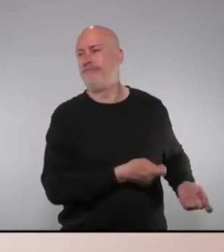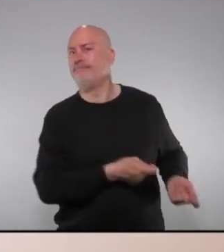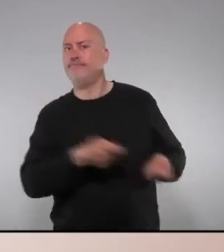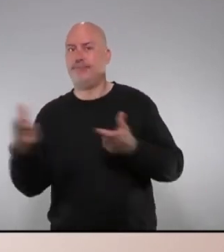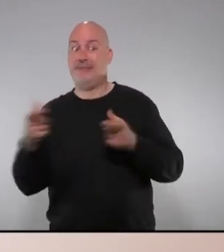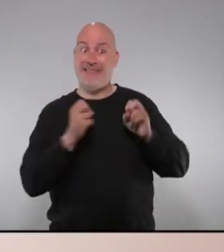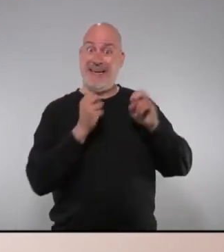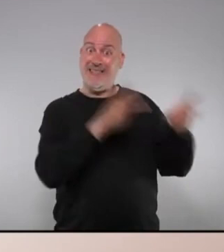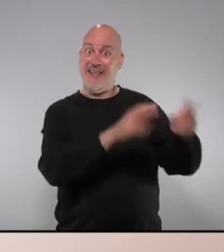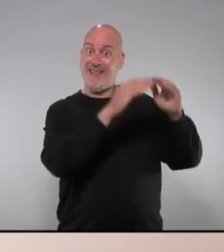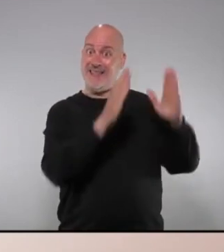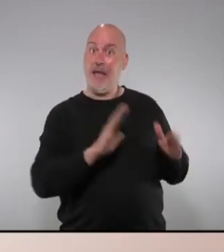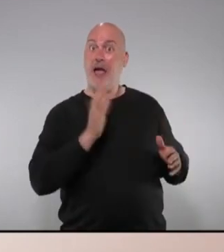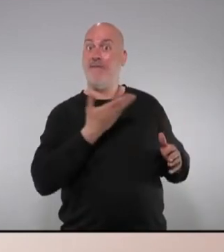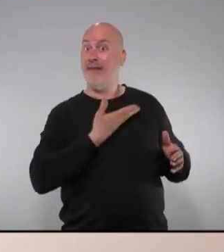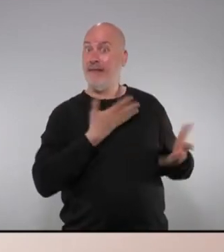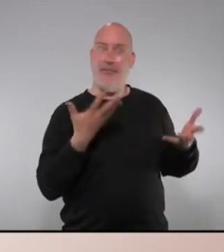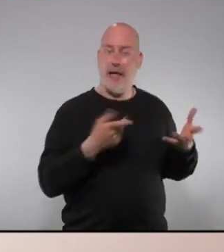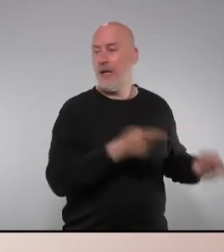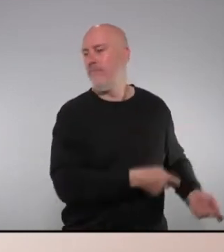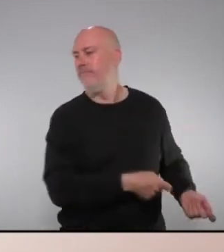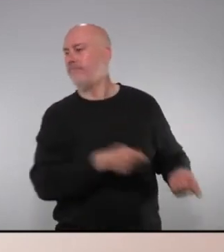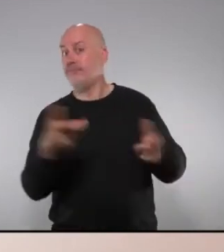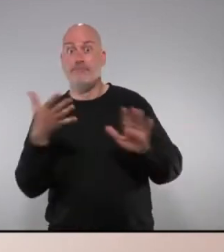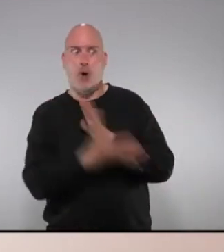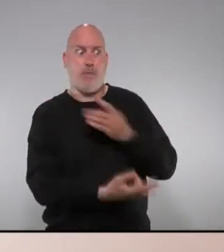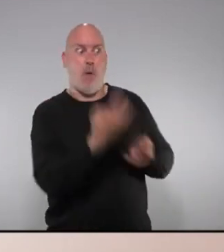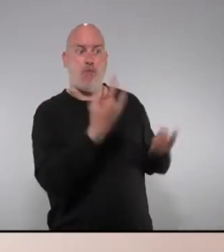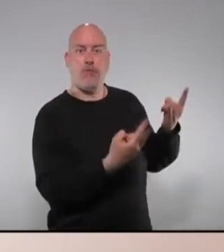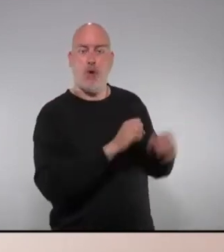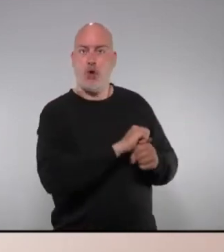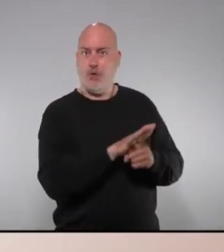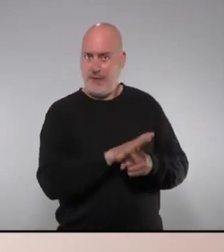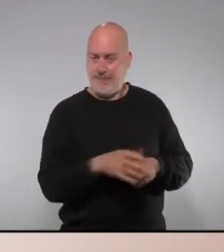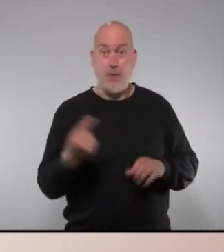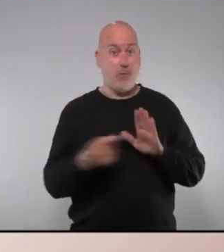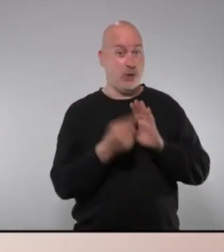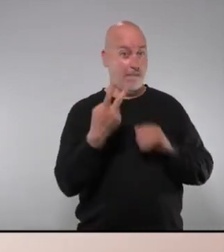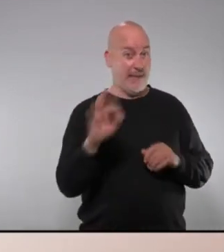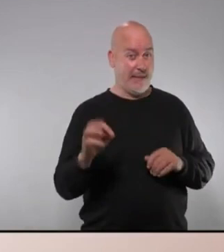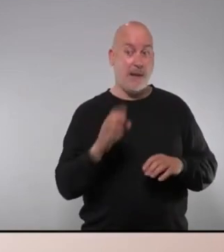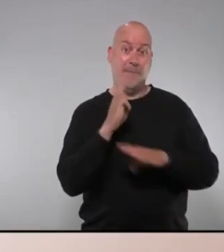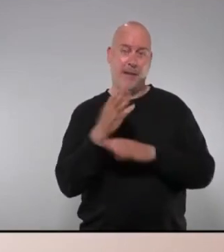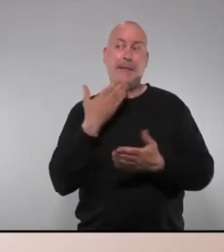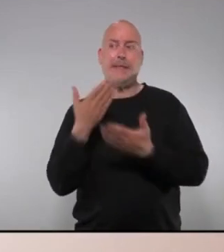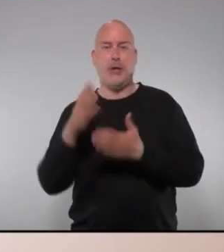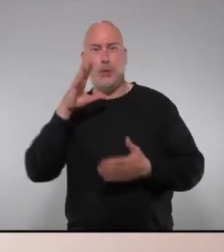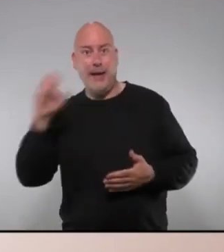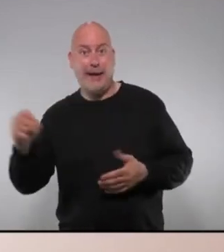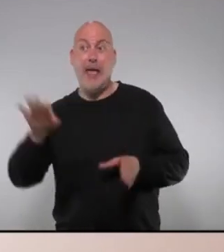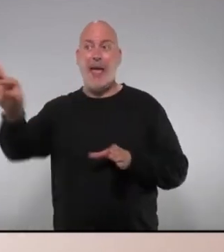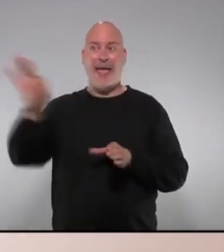de residència afectades per eventuals brots de la Covid el punt 20 el Parlament insta al Govern a no cobrir les vacances de les